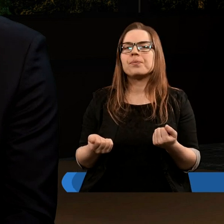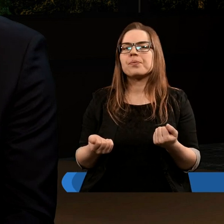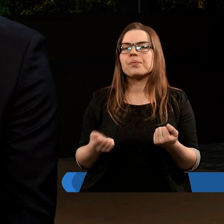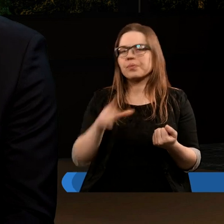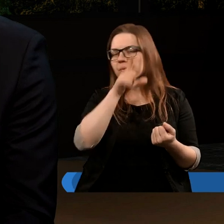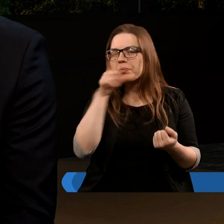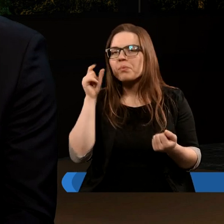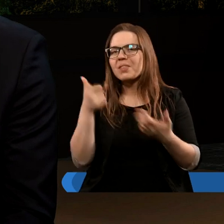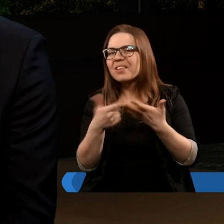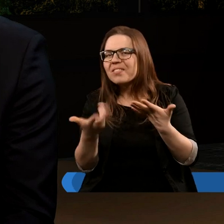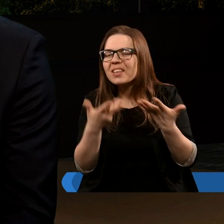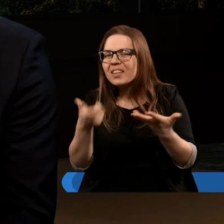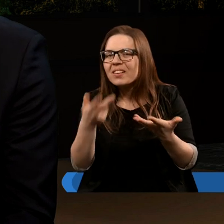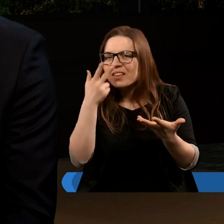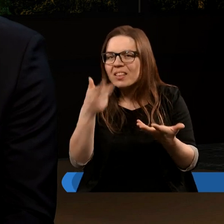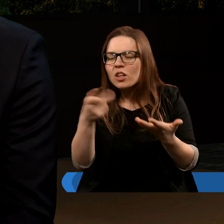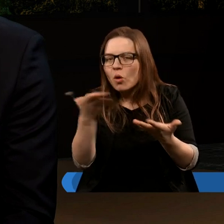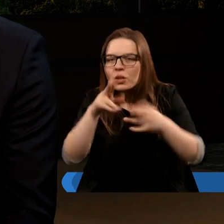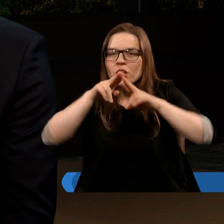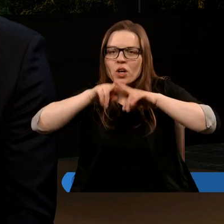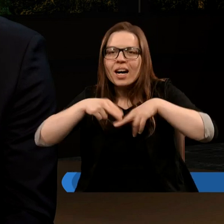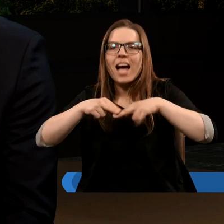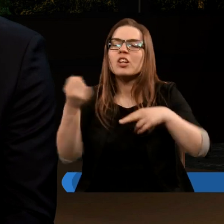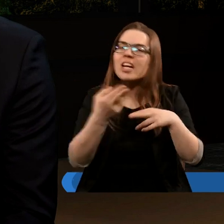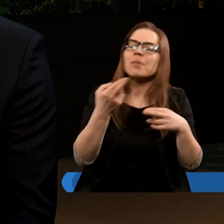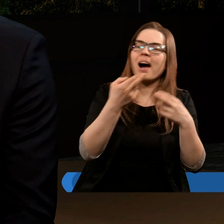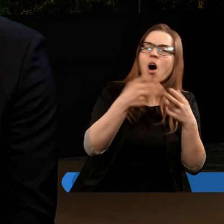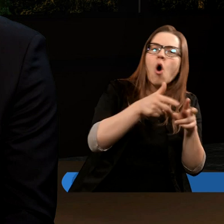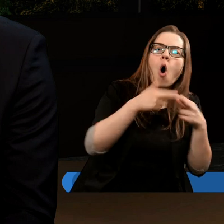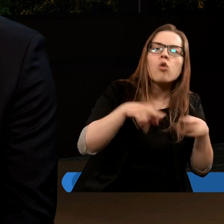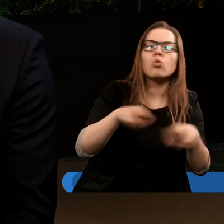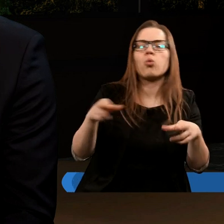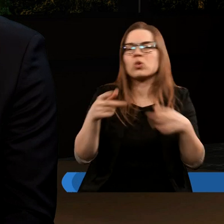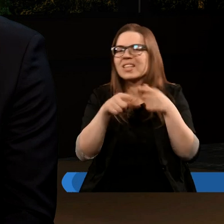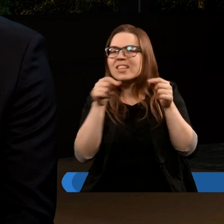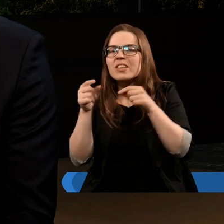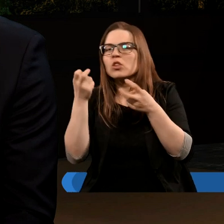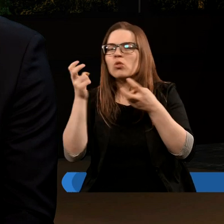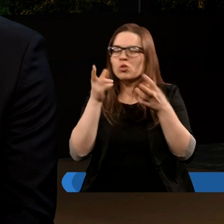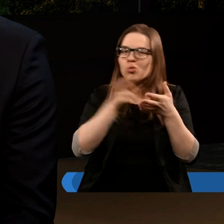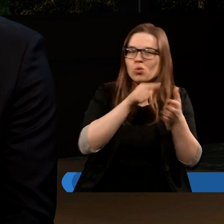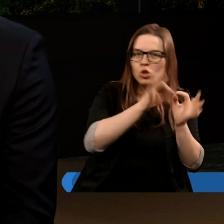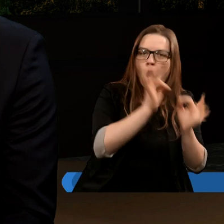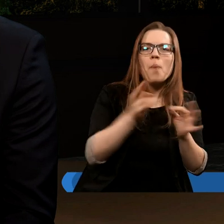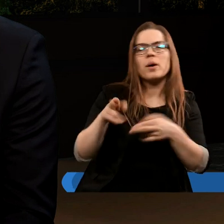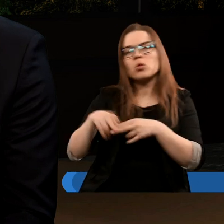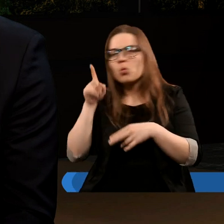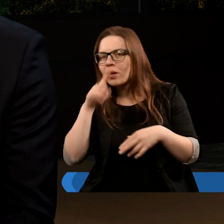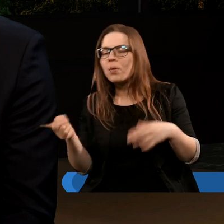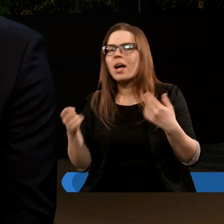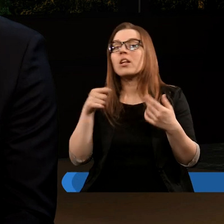trzeba gdzieś tę resztkę też odróżnić. Oczywiście to wszystko sprowadza się do tego,